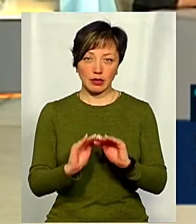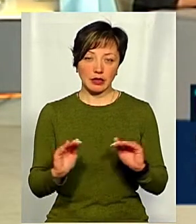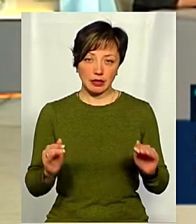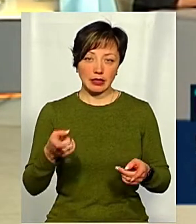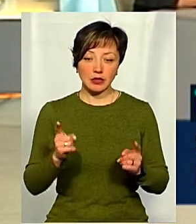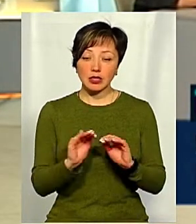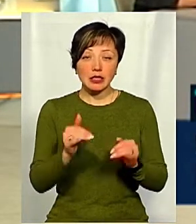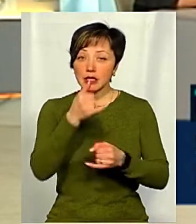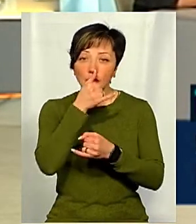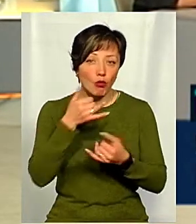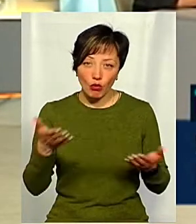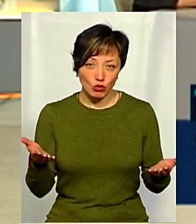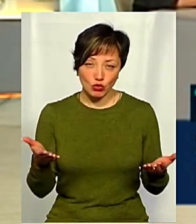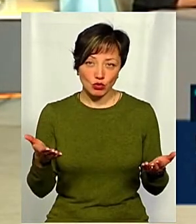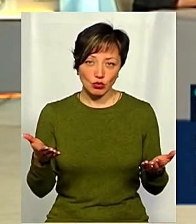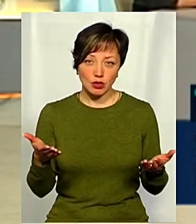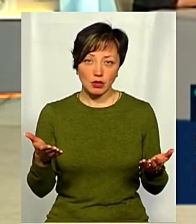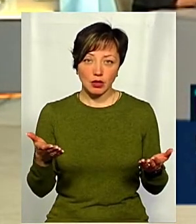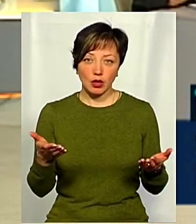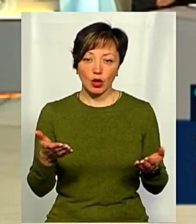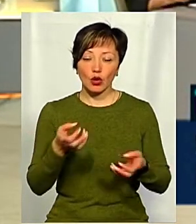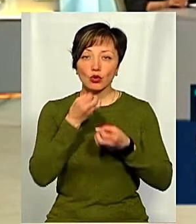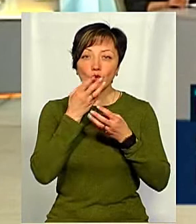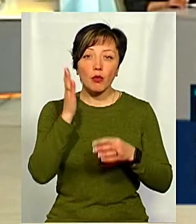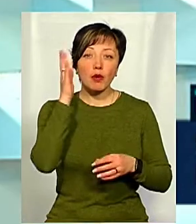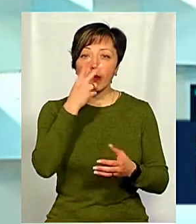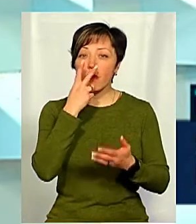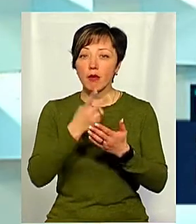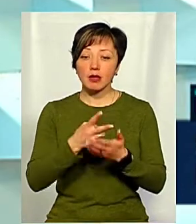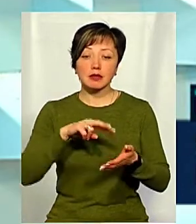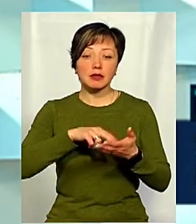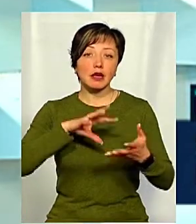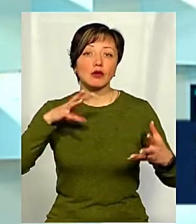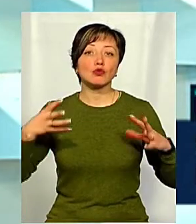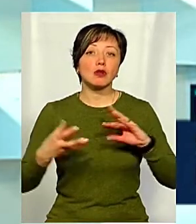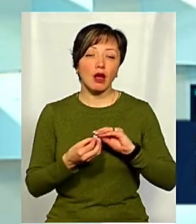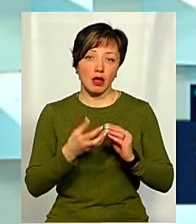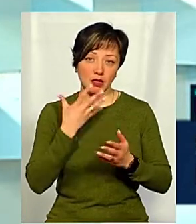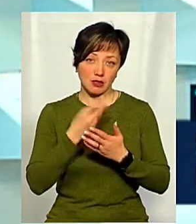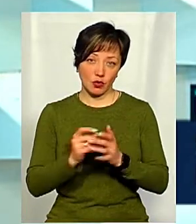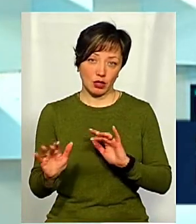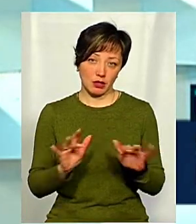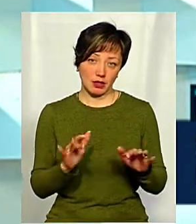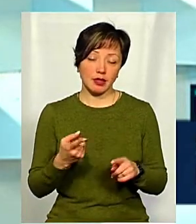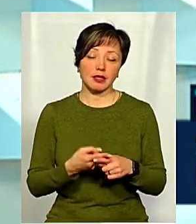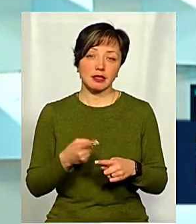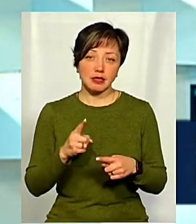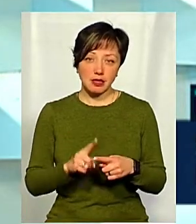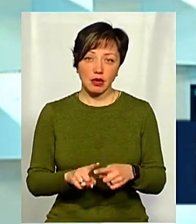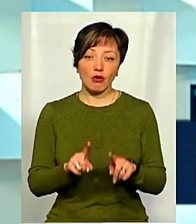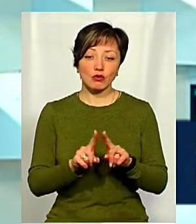діти не можуть достатньо добре передбачити взагалі наслідки. І це є